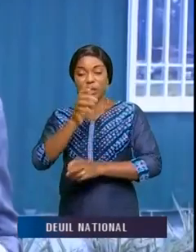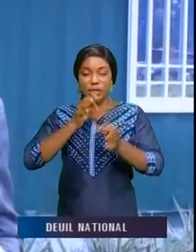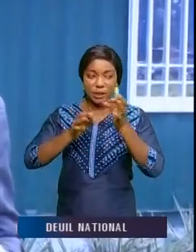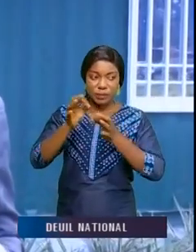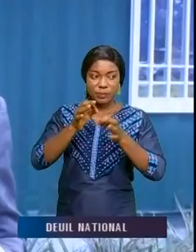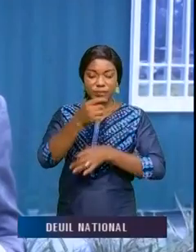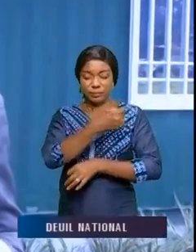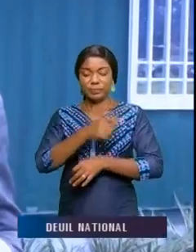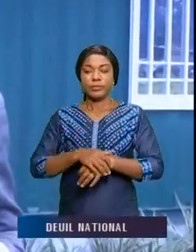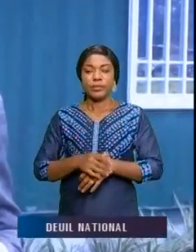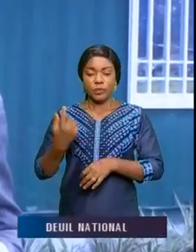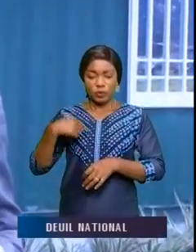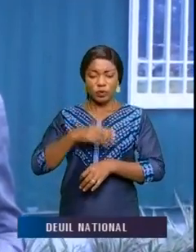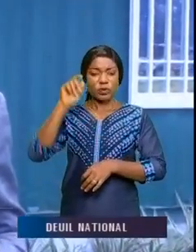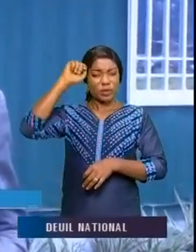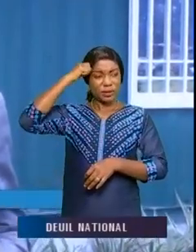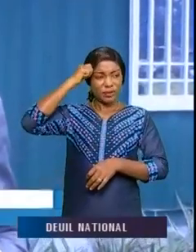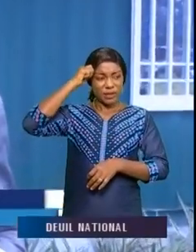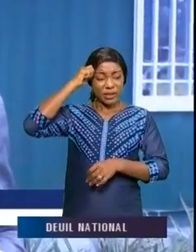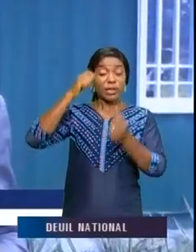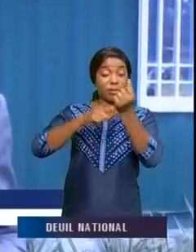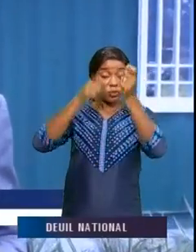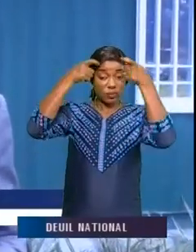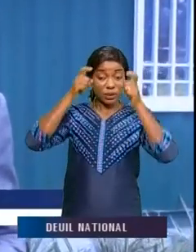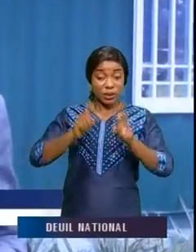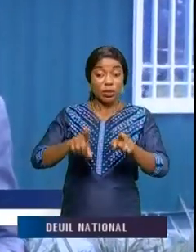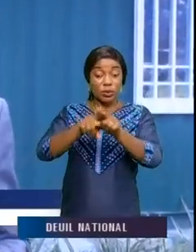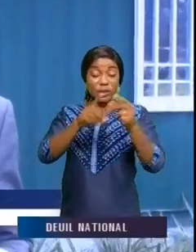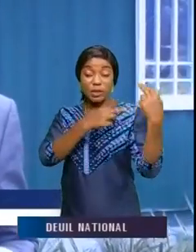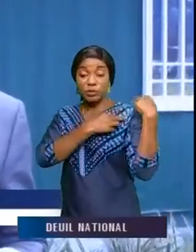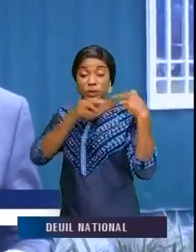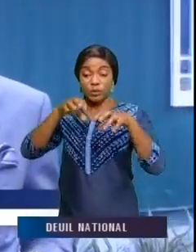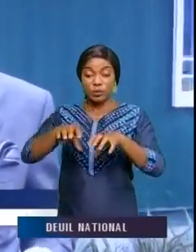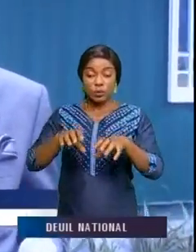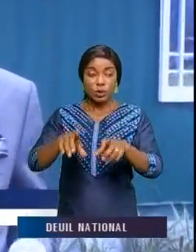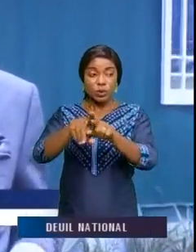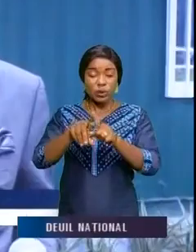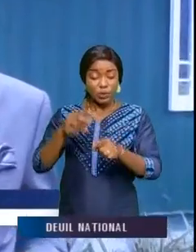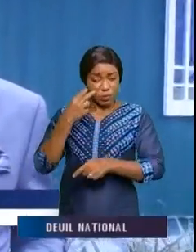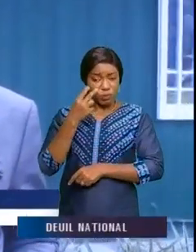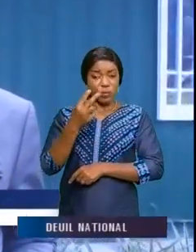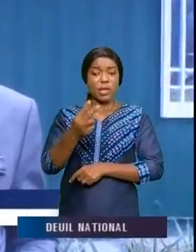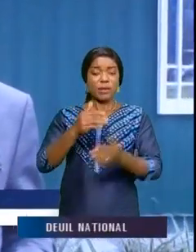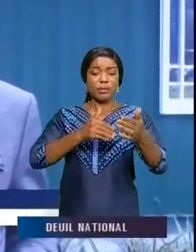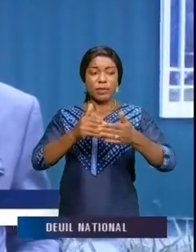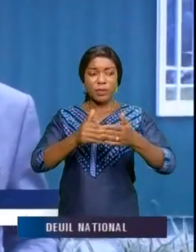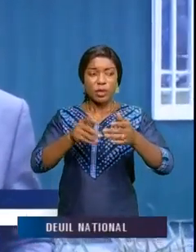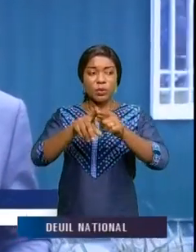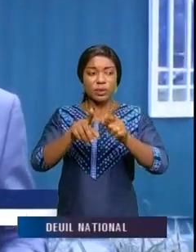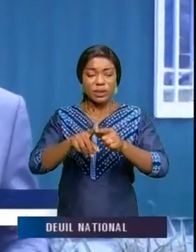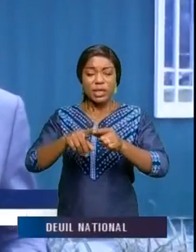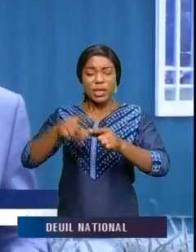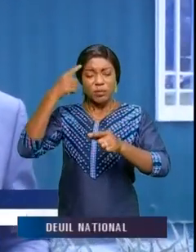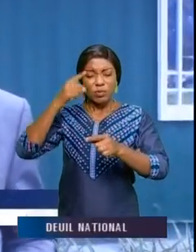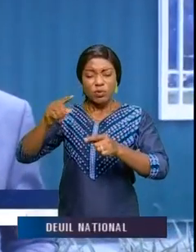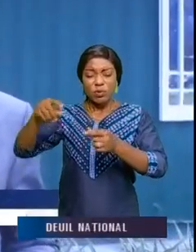voulons une fois de plus interpeller les décideurs, les autorités congolaises à pouvoir regarder de près cette méga biodiversité qui est très menacée par